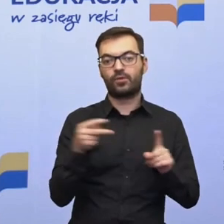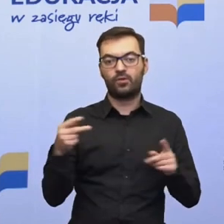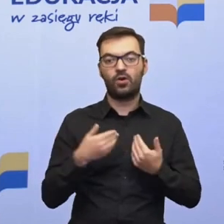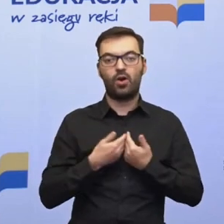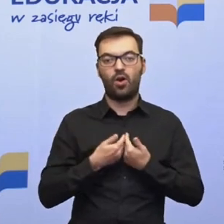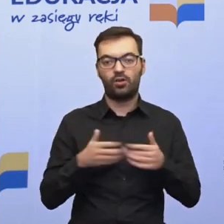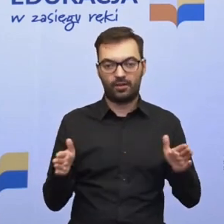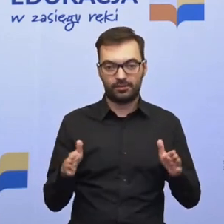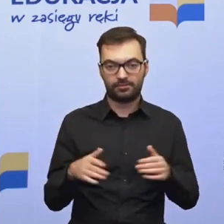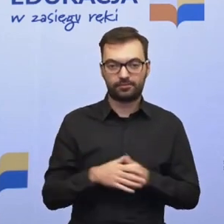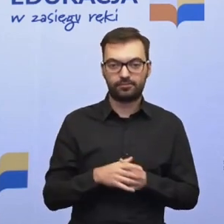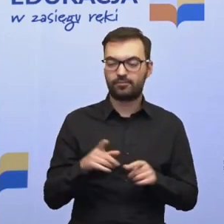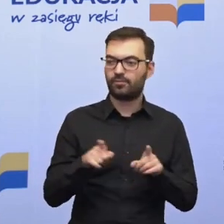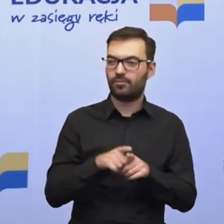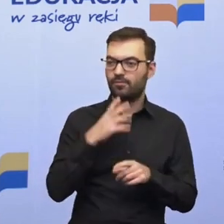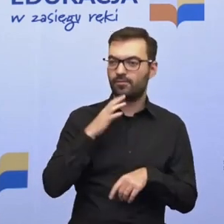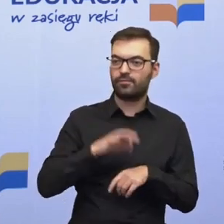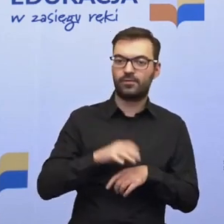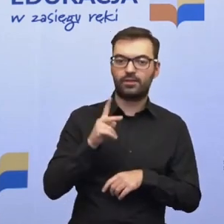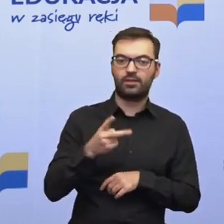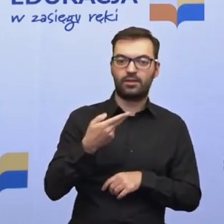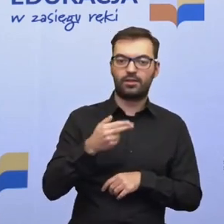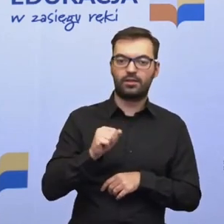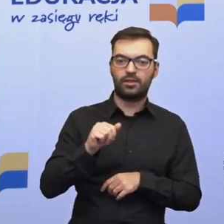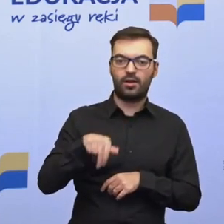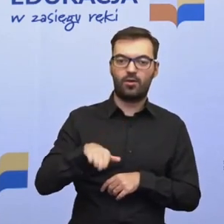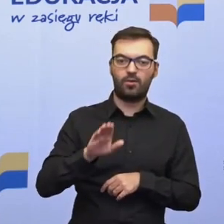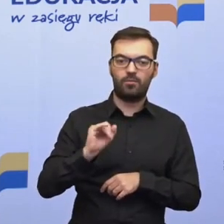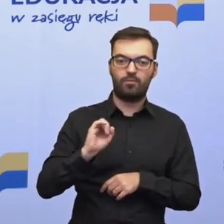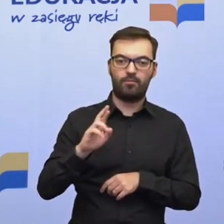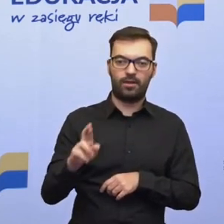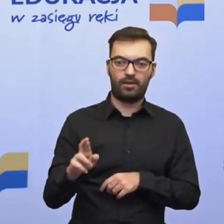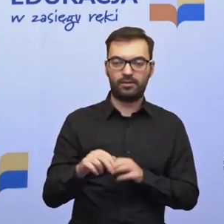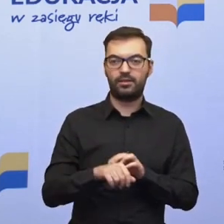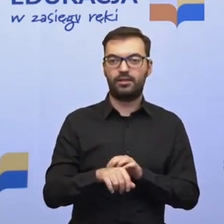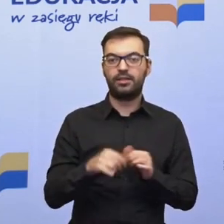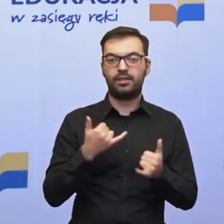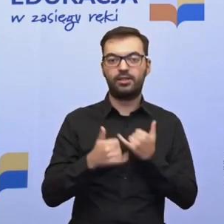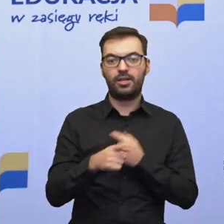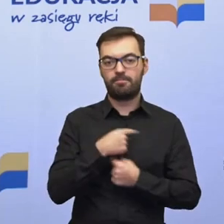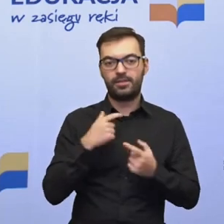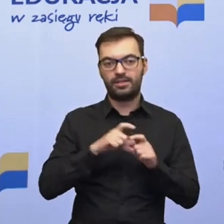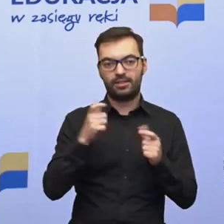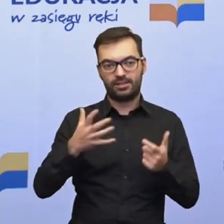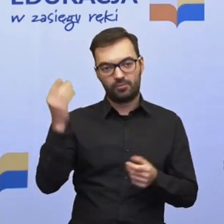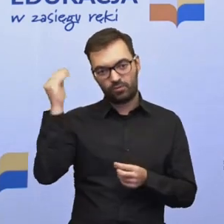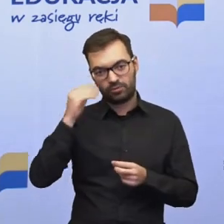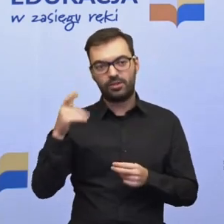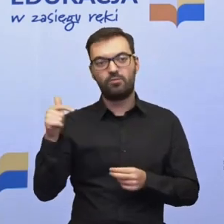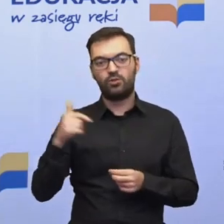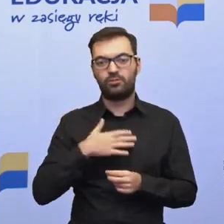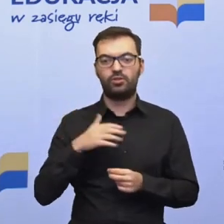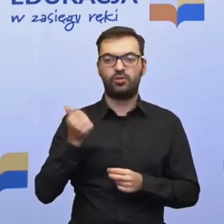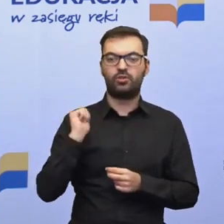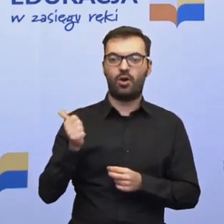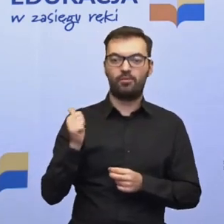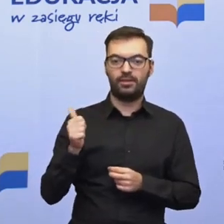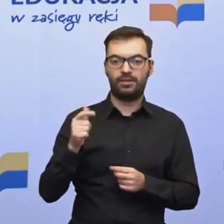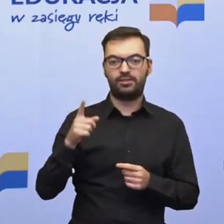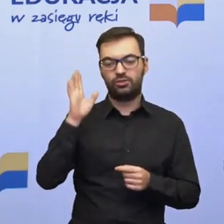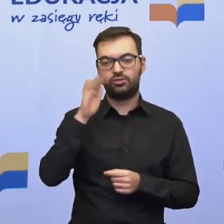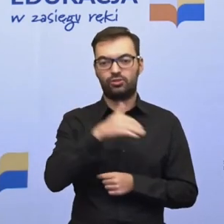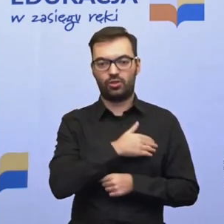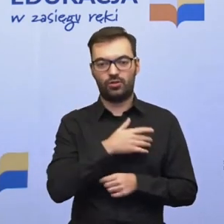mówił Pan dr Knauber przed chwilą, na ciągłe uczenie się. Jeśli chcemy się uczyć, to musimy mieć te kompetencje wyniesione ze